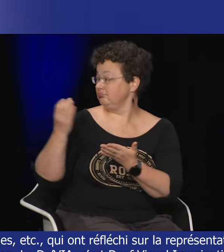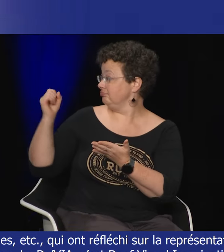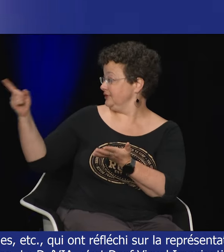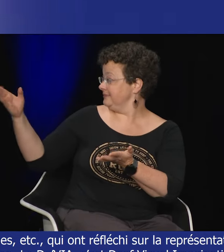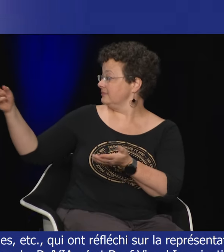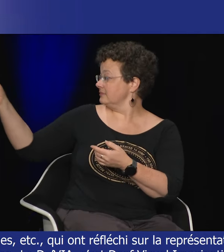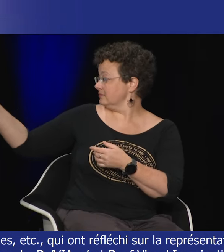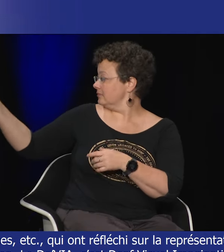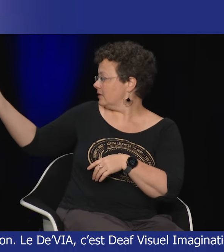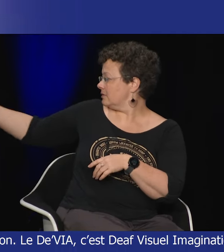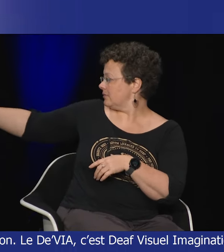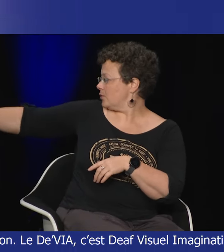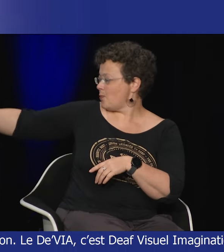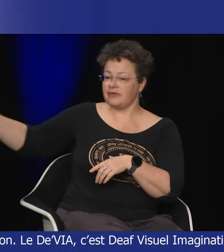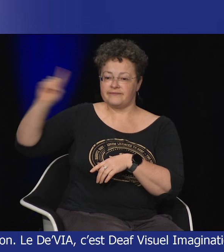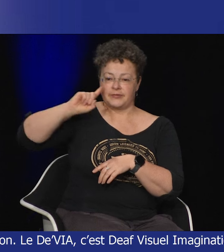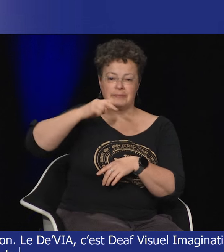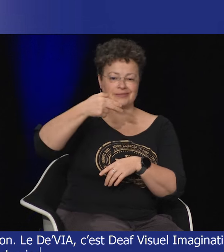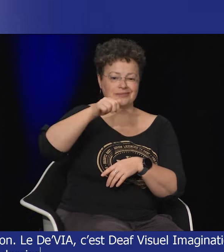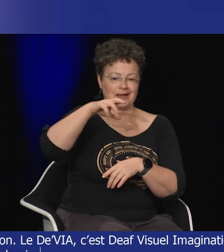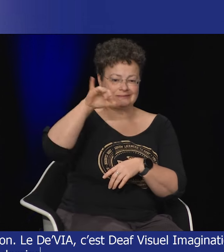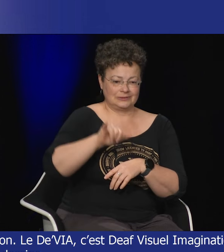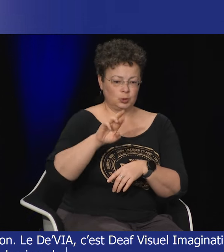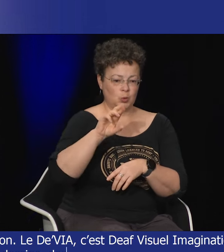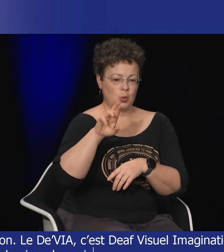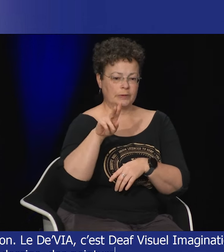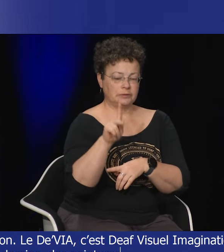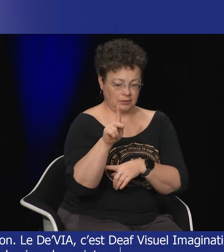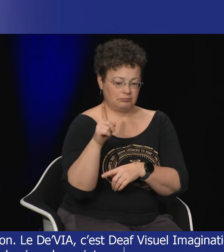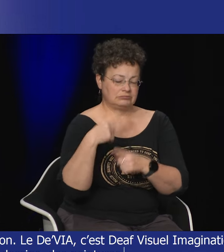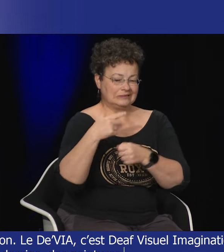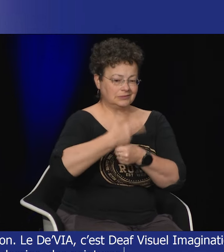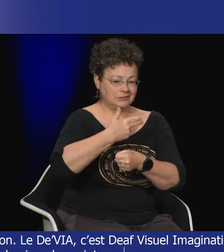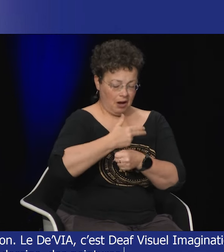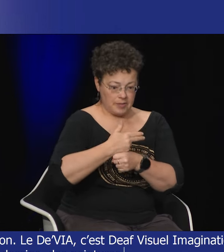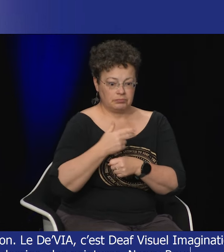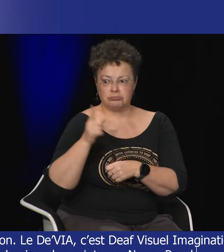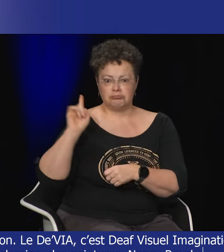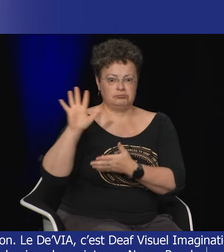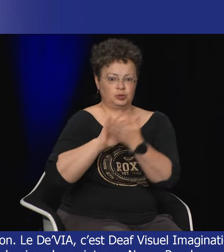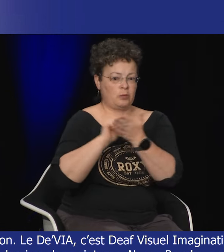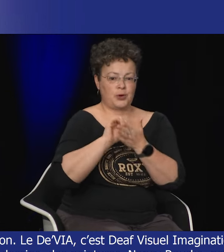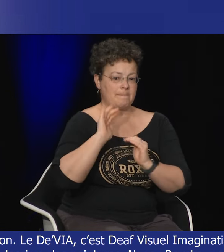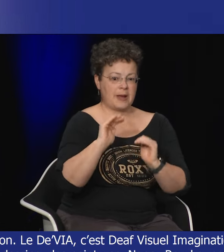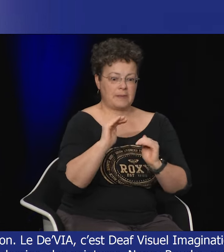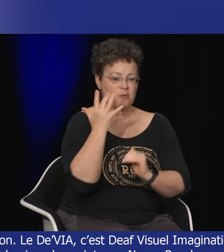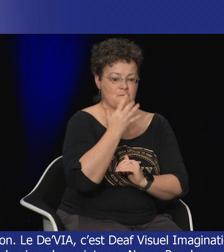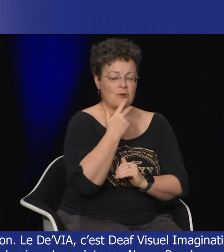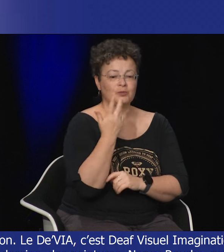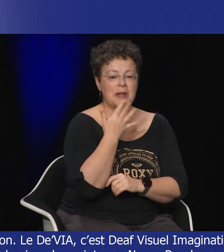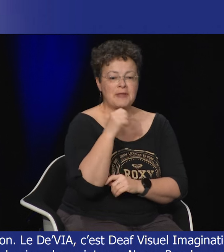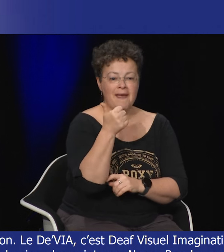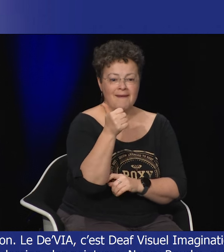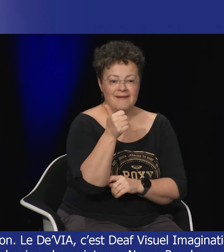donc voilà des dessins des peintures Nancy Rourke notamment qui est signée ainsi